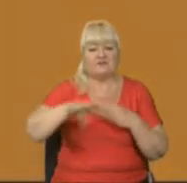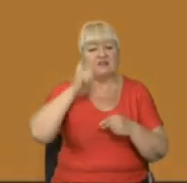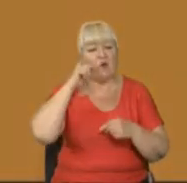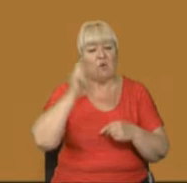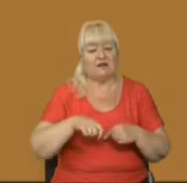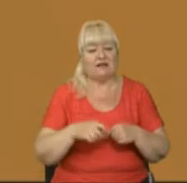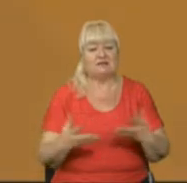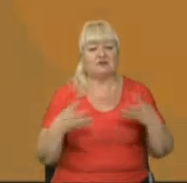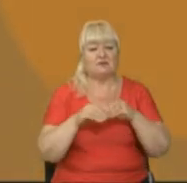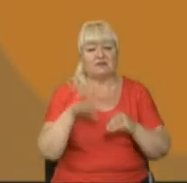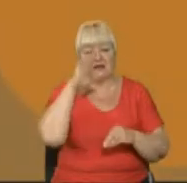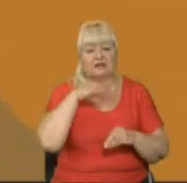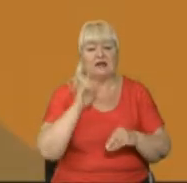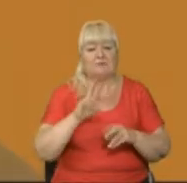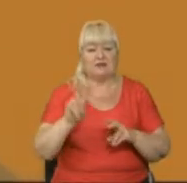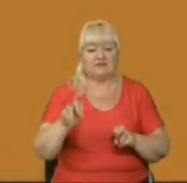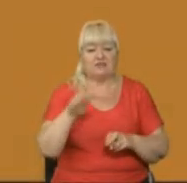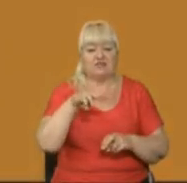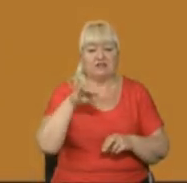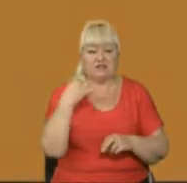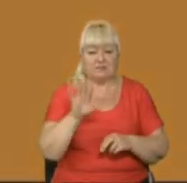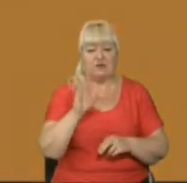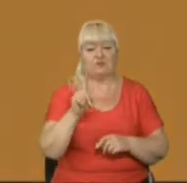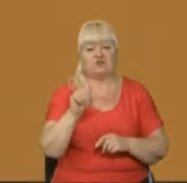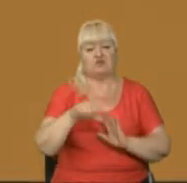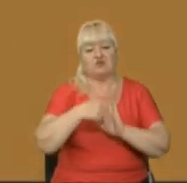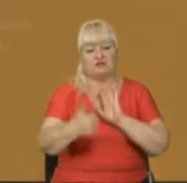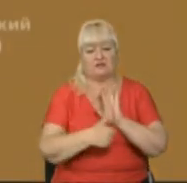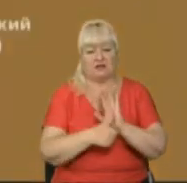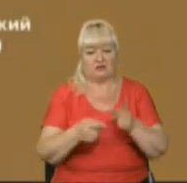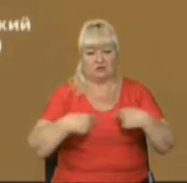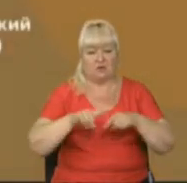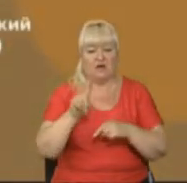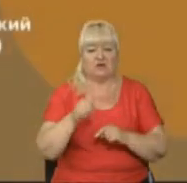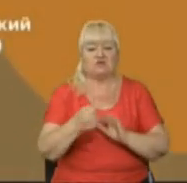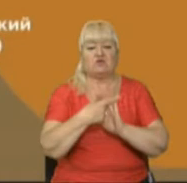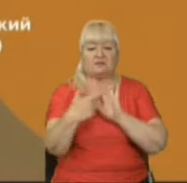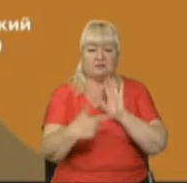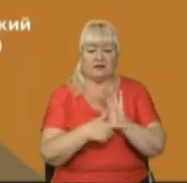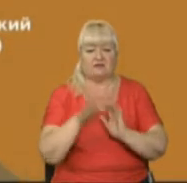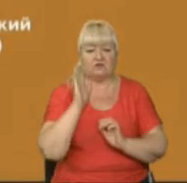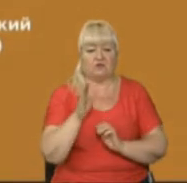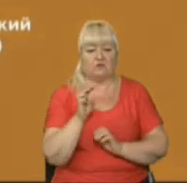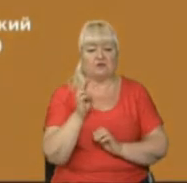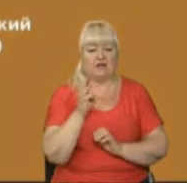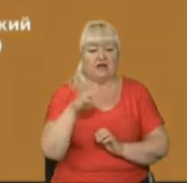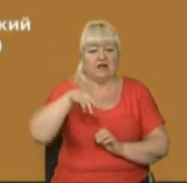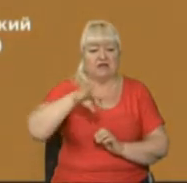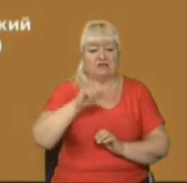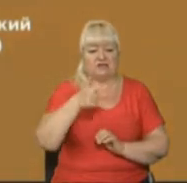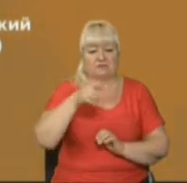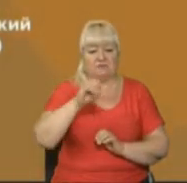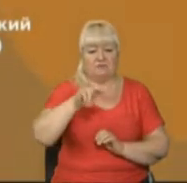'єднання «Батьківщина» Наталія Тимчій балотується у 116-му окрузі. У 117-му виборчому окрузі балотується директор будівельної